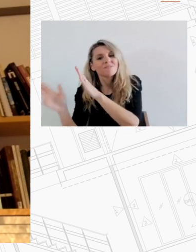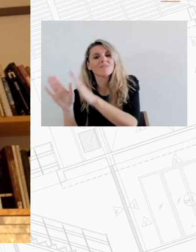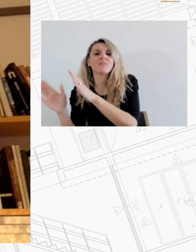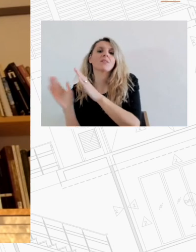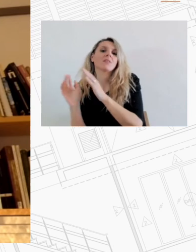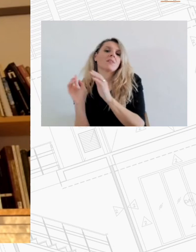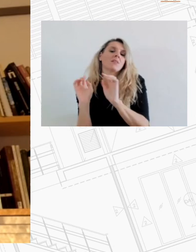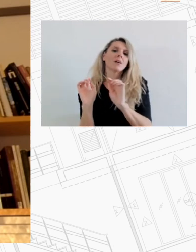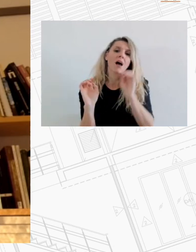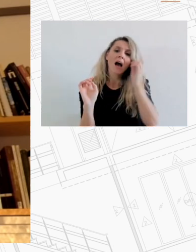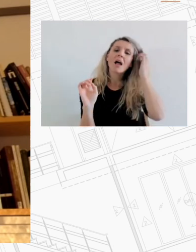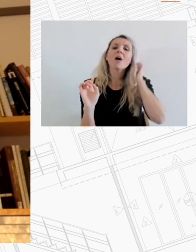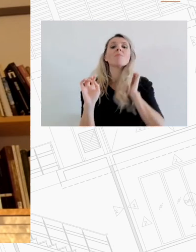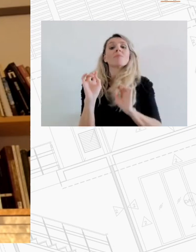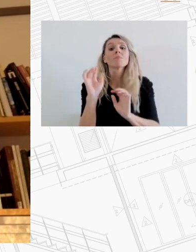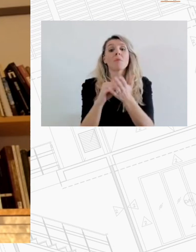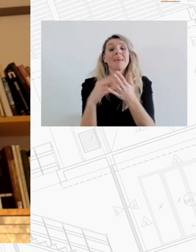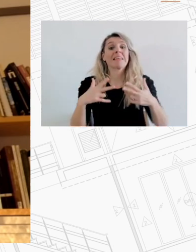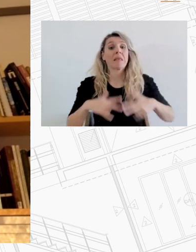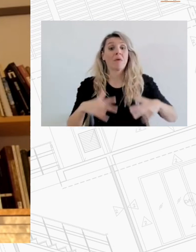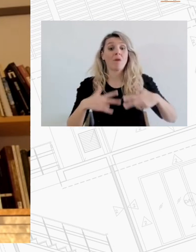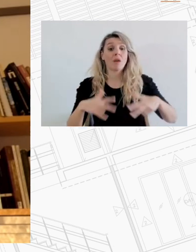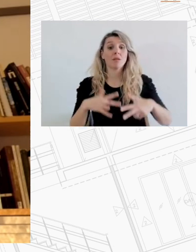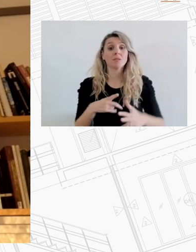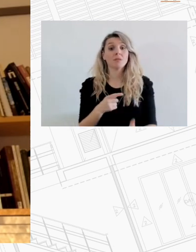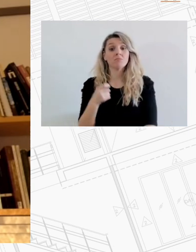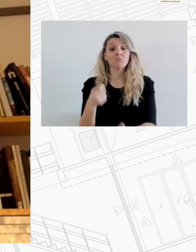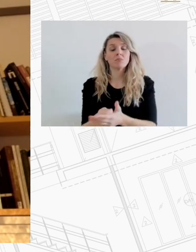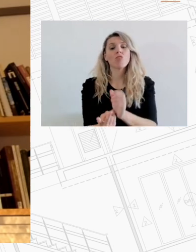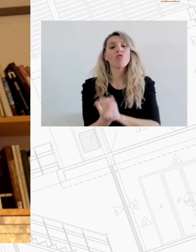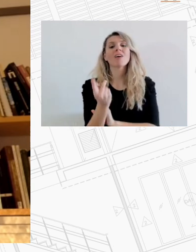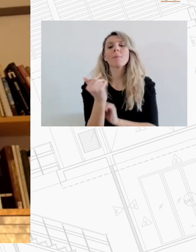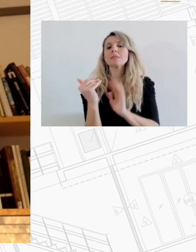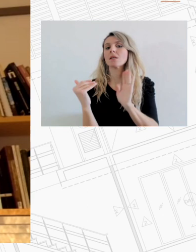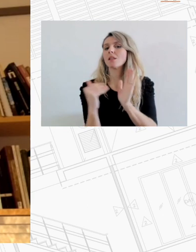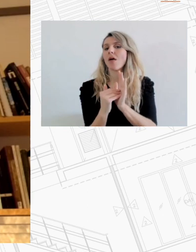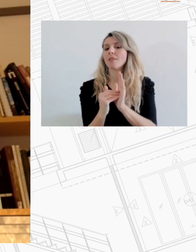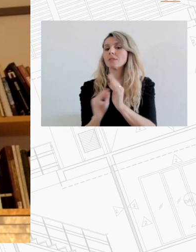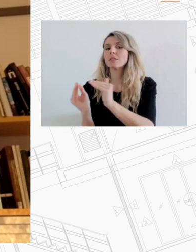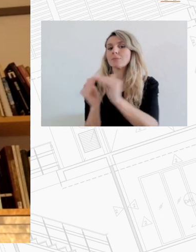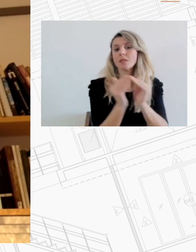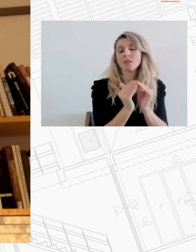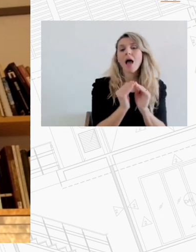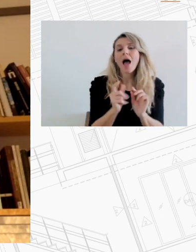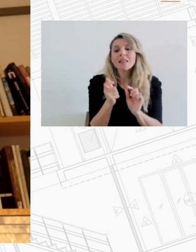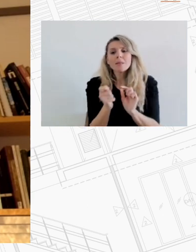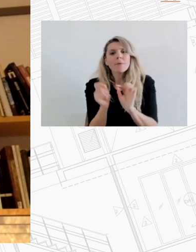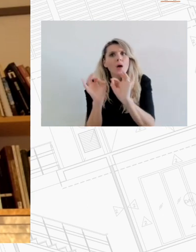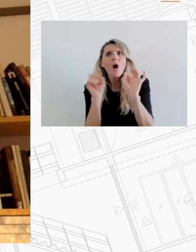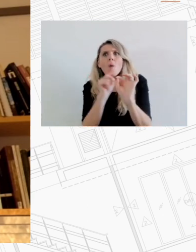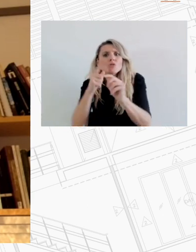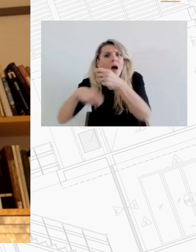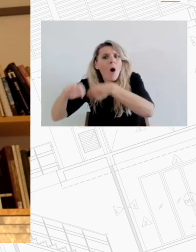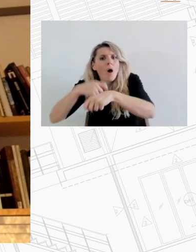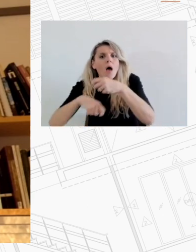έκανε επαναγόρα σε 12.500 σπίτια σε τιμές αγοράς από τους